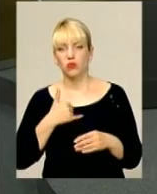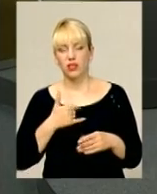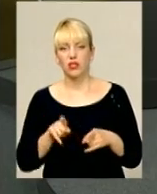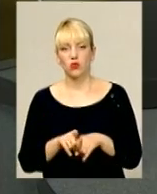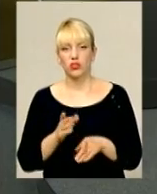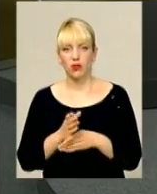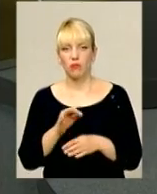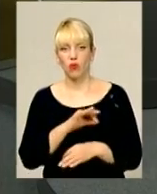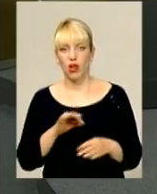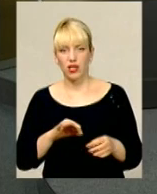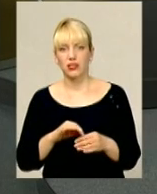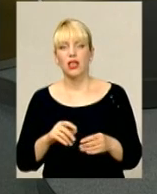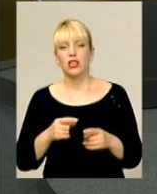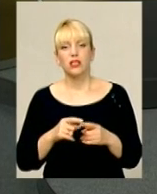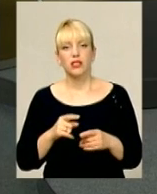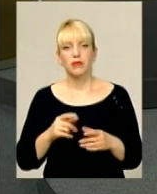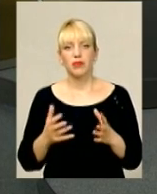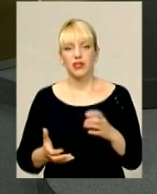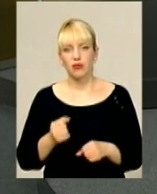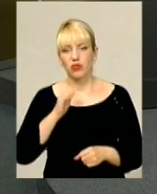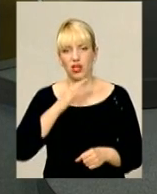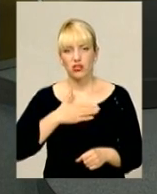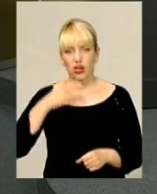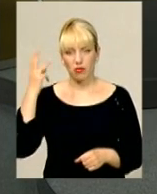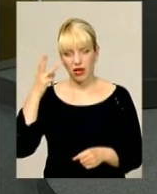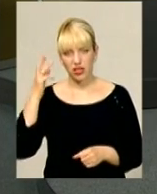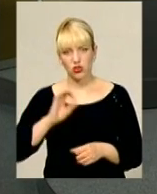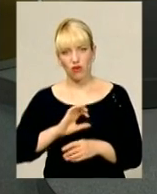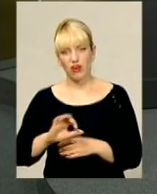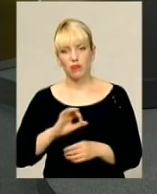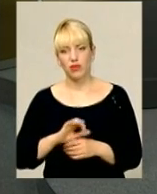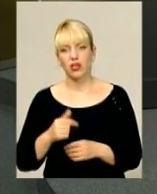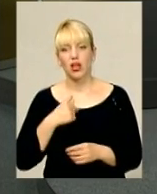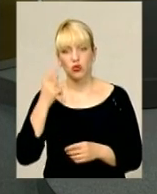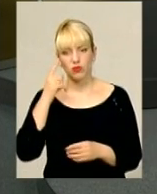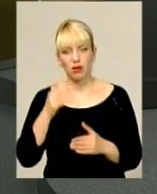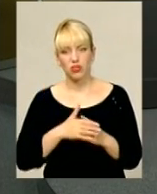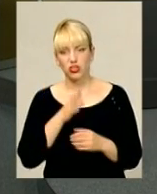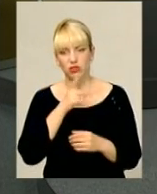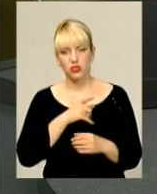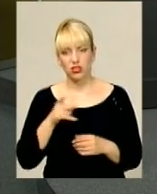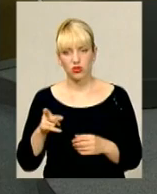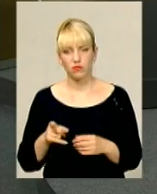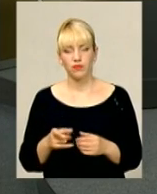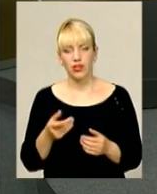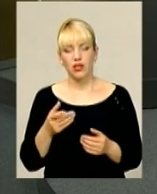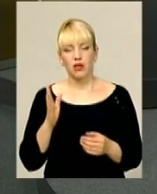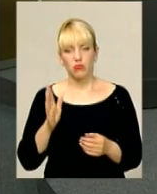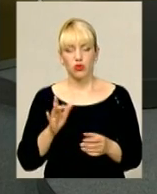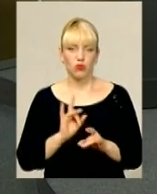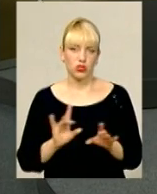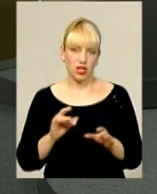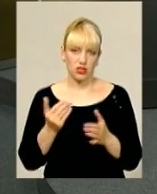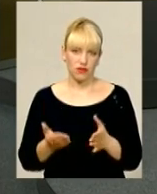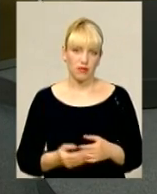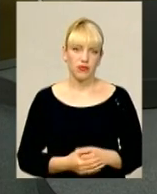з точки зору підтримки нашого хмельницького виробника запускаємо. Я думаю, що найближчим часом ми знову таки про це розкажемо.